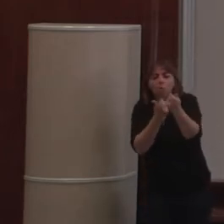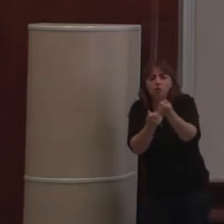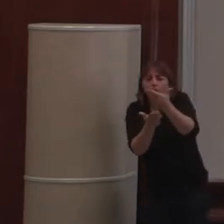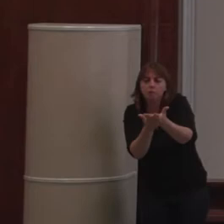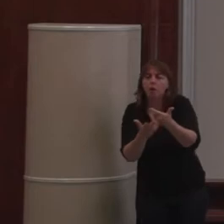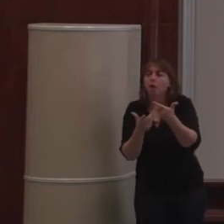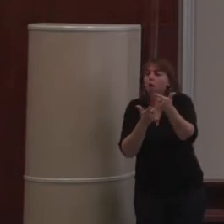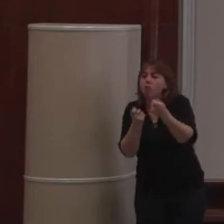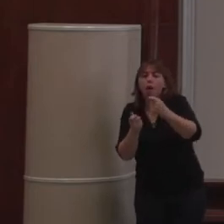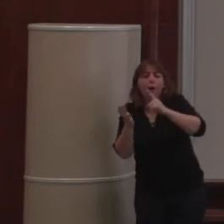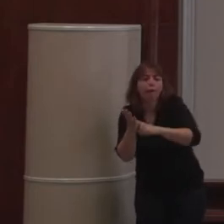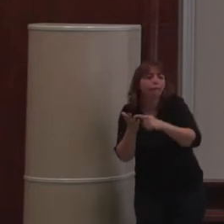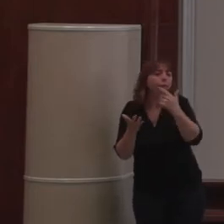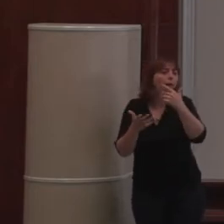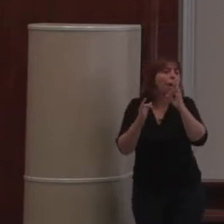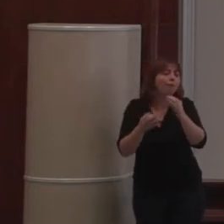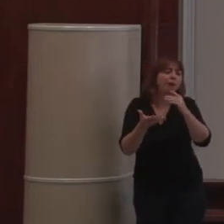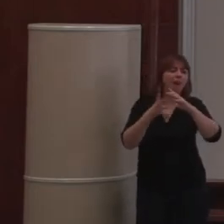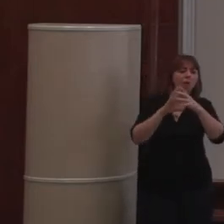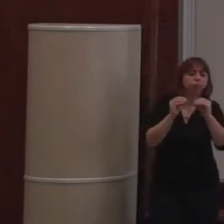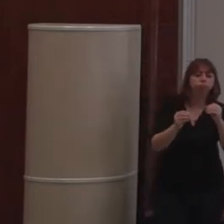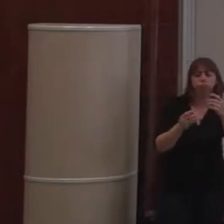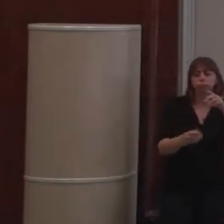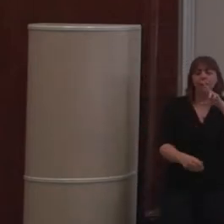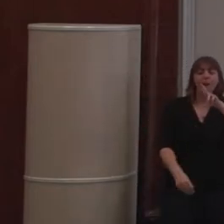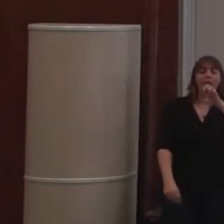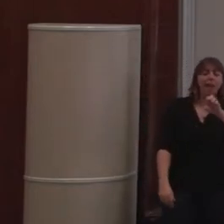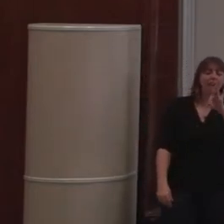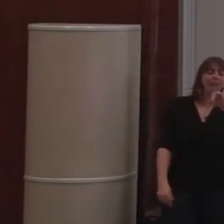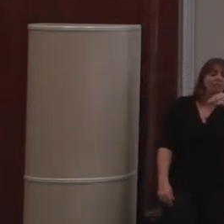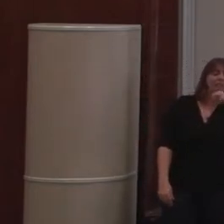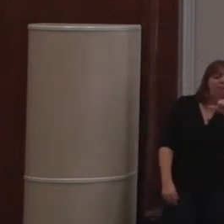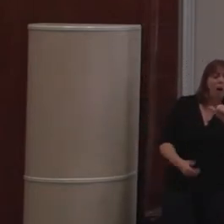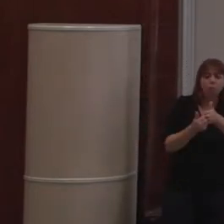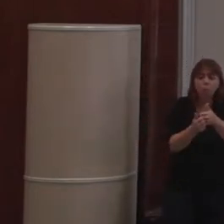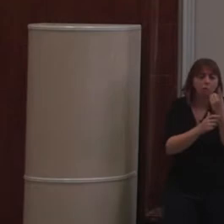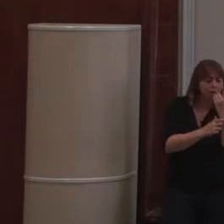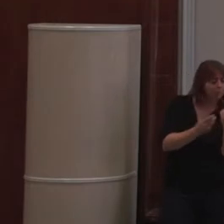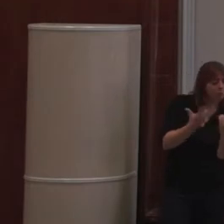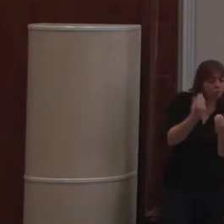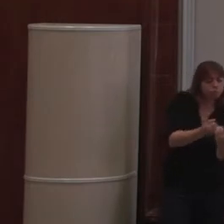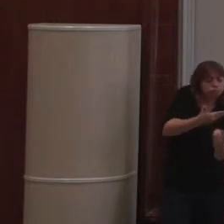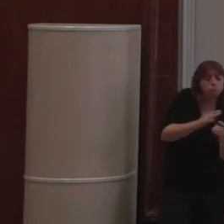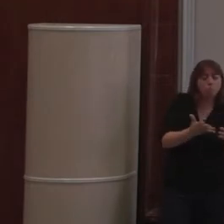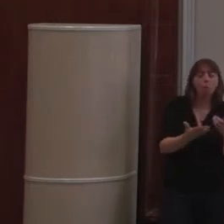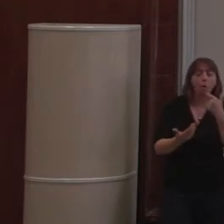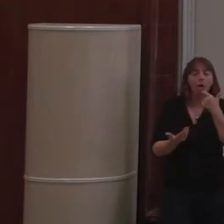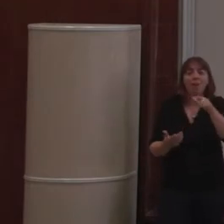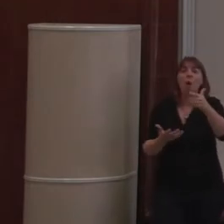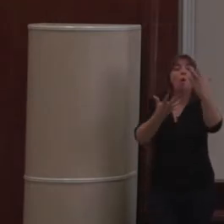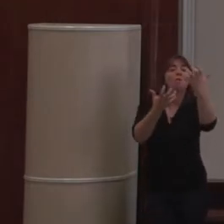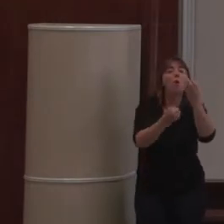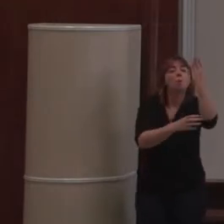performant. Il veut qu'on puisse avoir la version rétina, la version par rétina en fonction du téléphone qu'on utilise. Il va vouloir tout ça. C'est impossible de dire non.